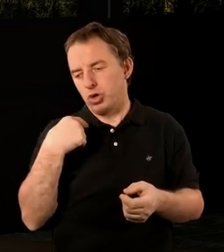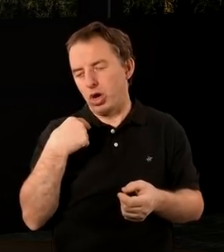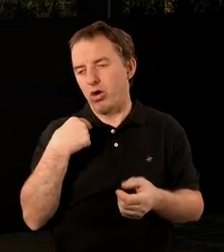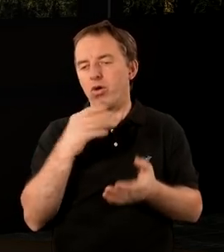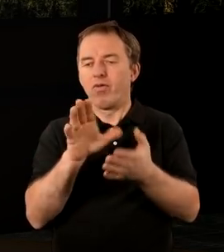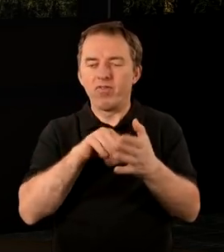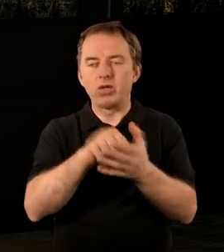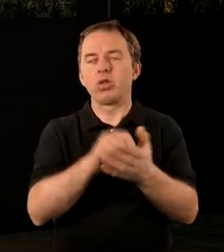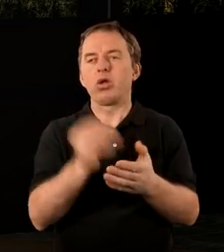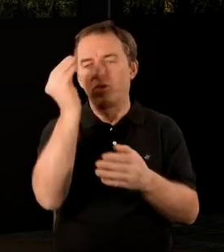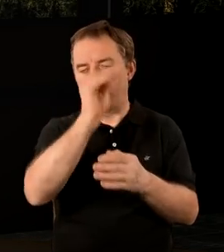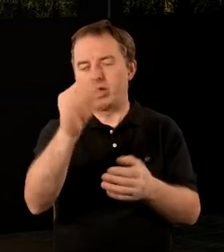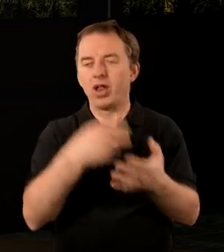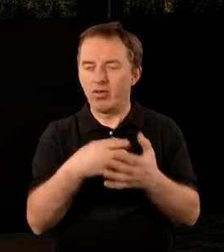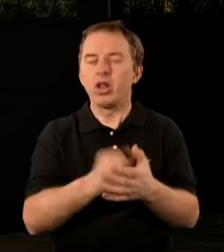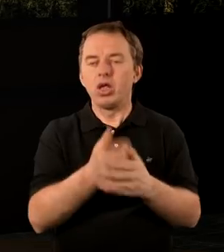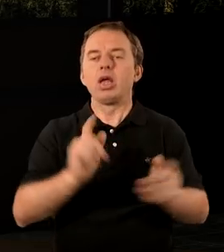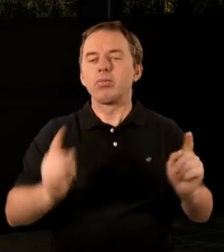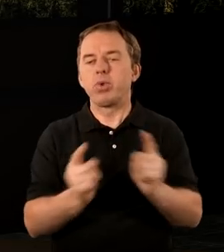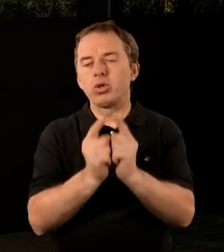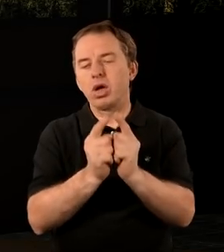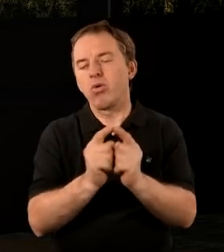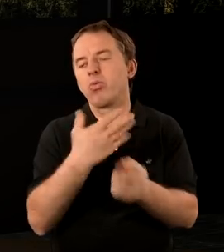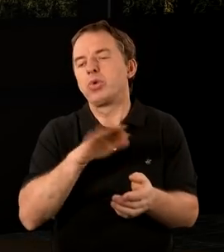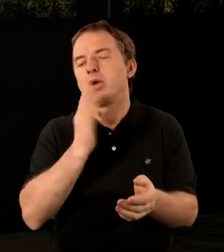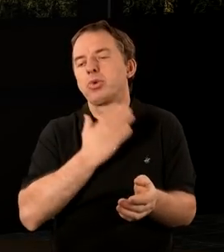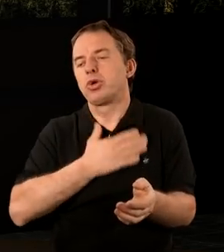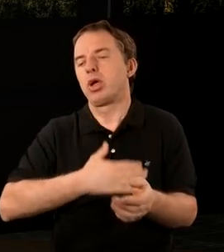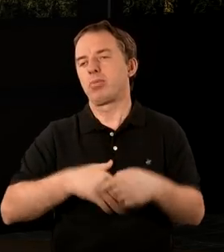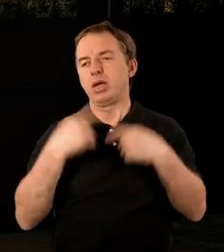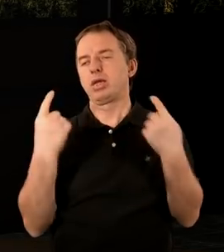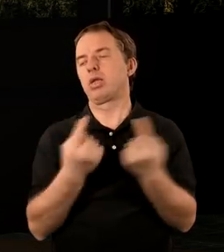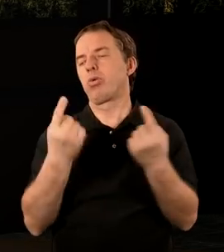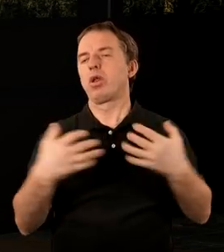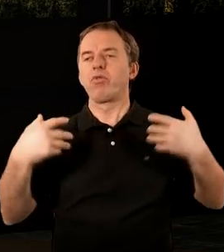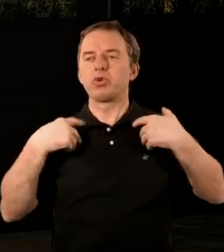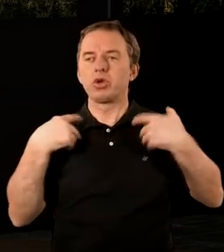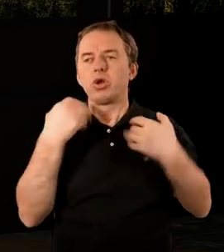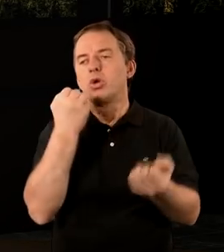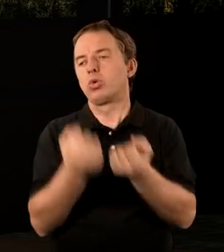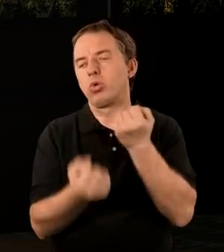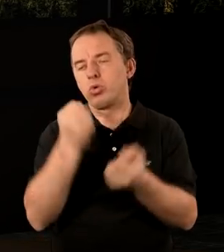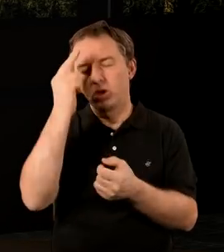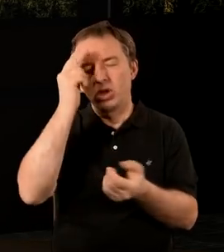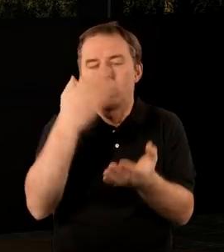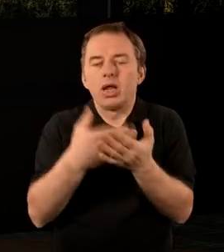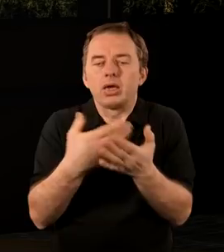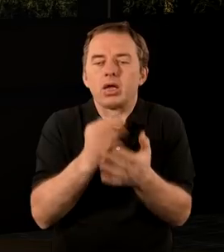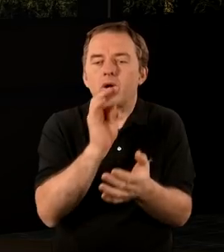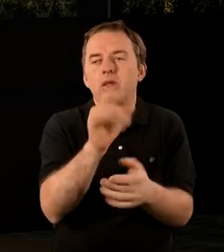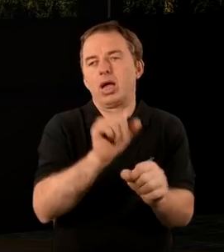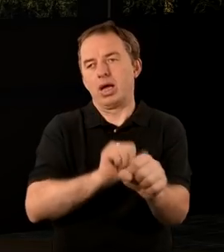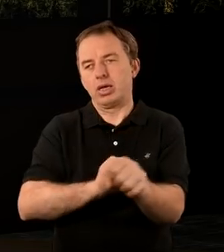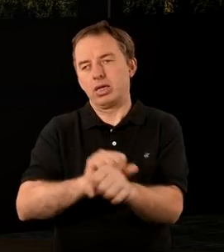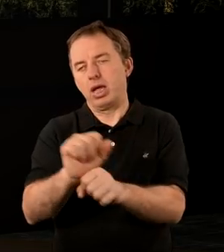zwiastował i spotkało go coś takiego. I czasami, jak są takie sytuacje w życiu, trudno zrozumieć, dlaczego tak